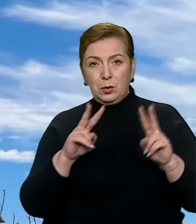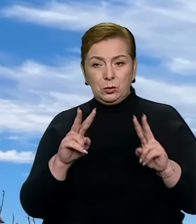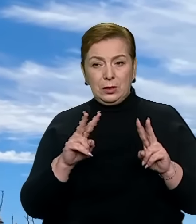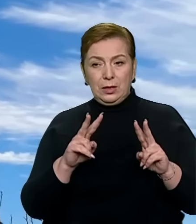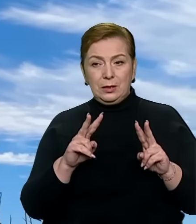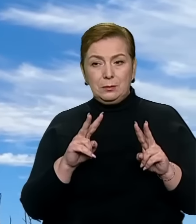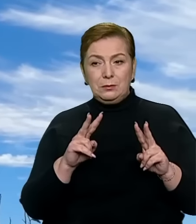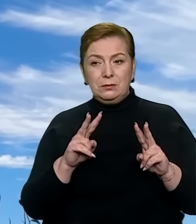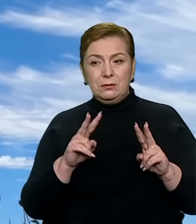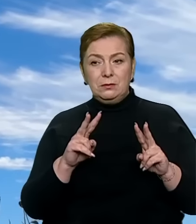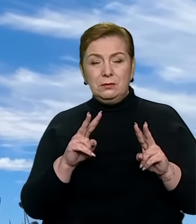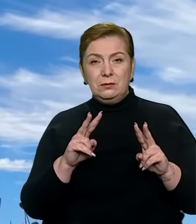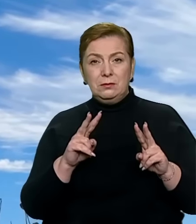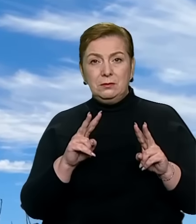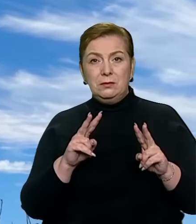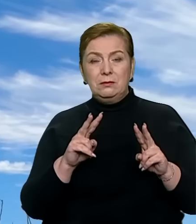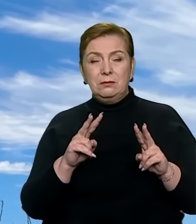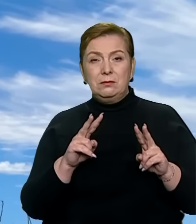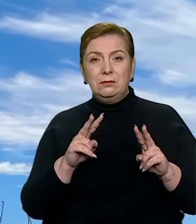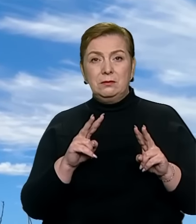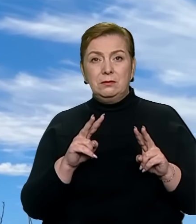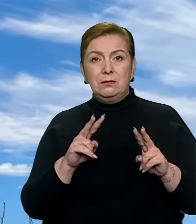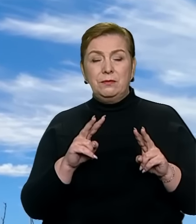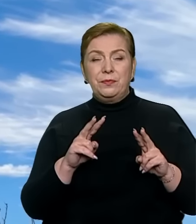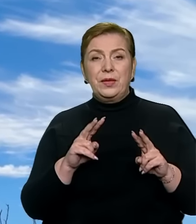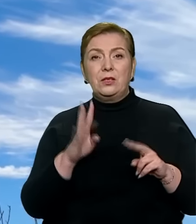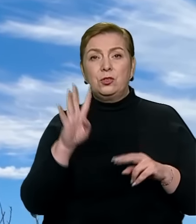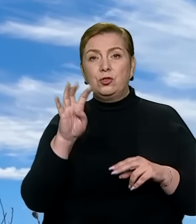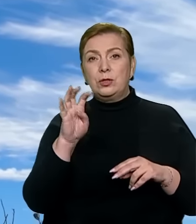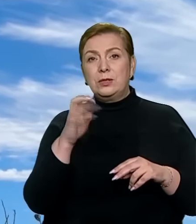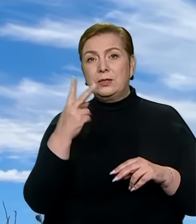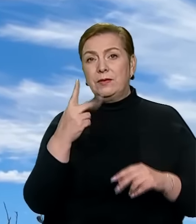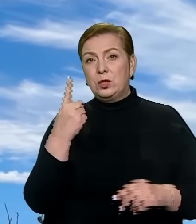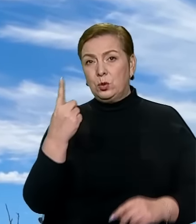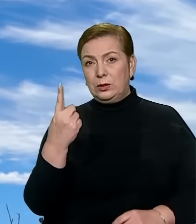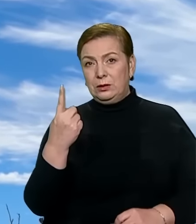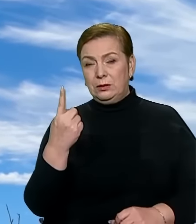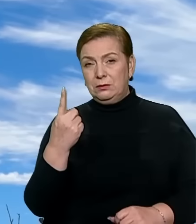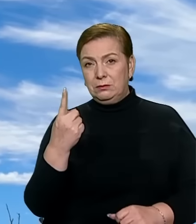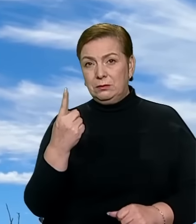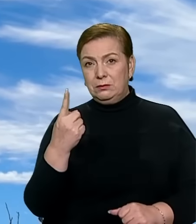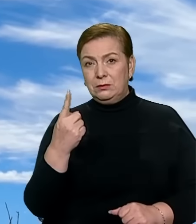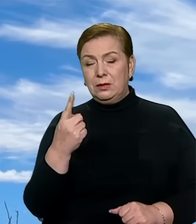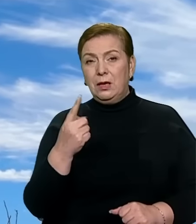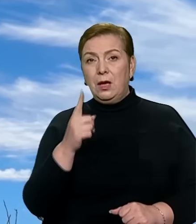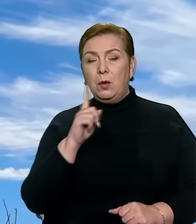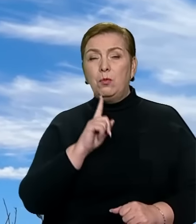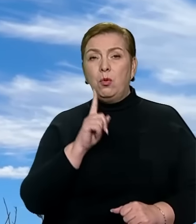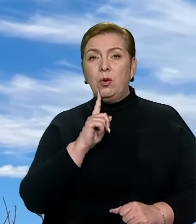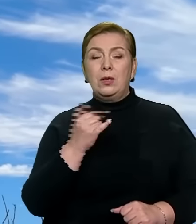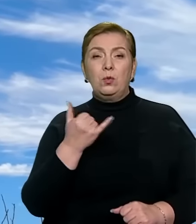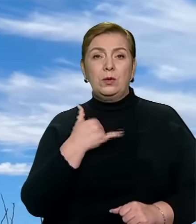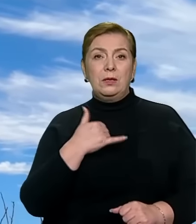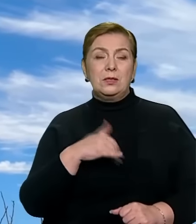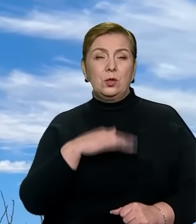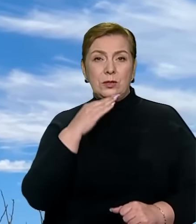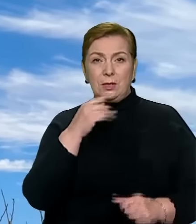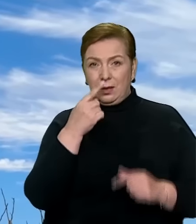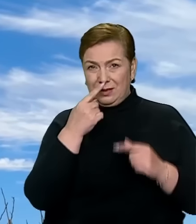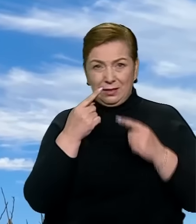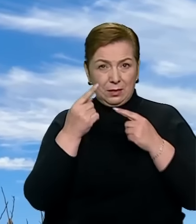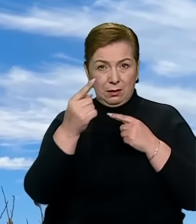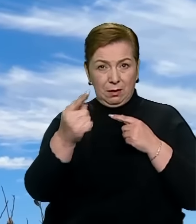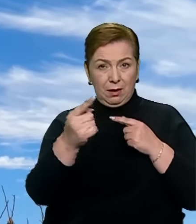Зараз ведемо спосередження за залою 421. Поки від нас достатньо далеко,